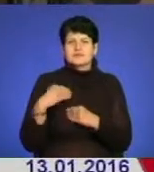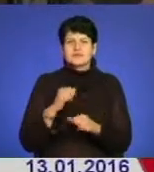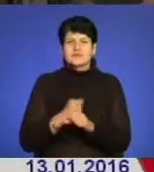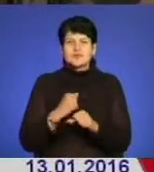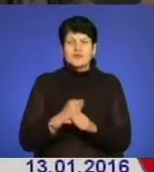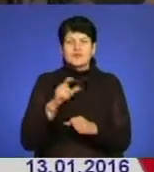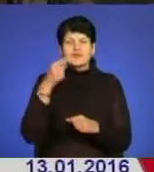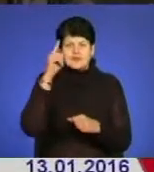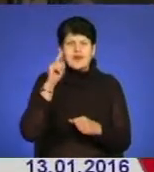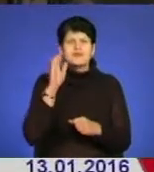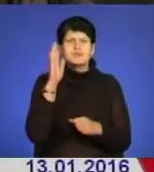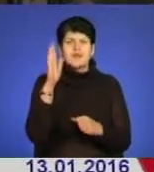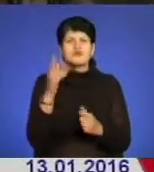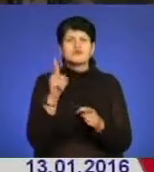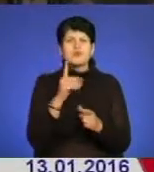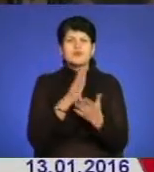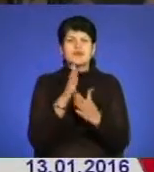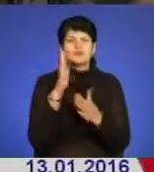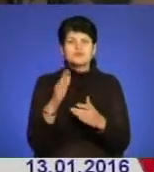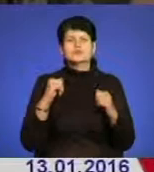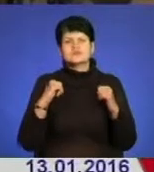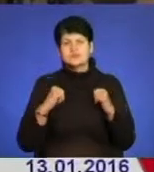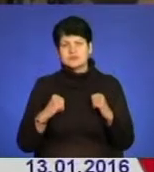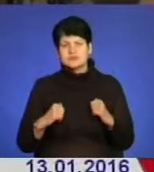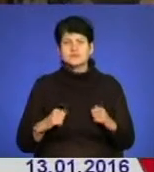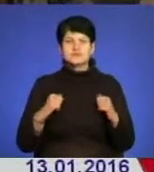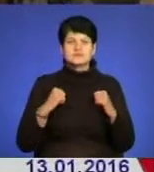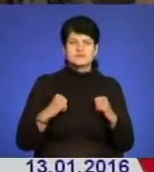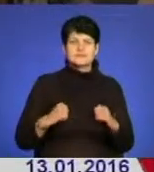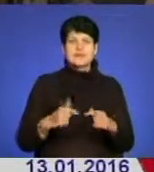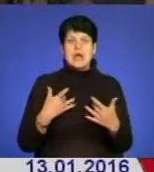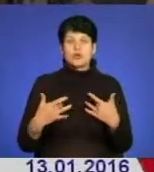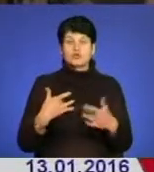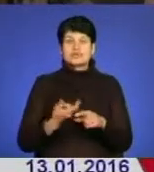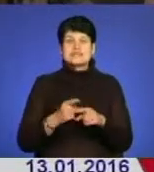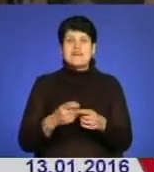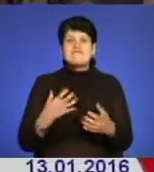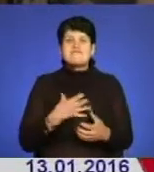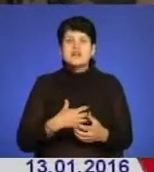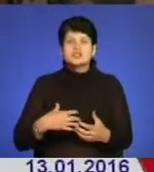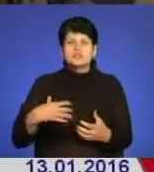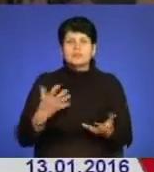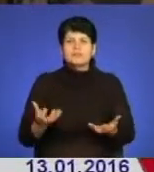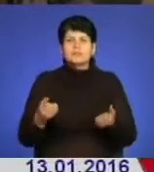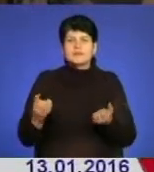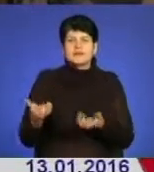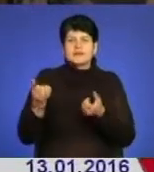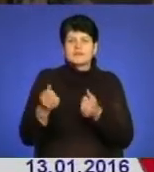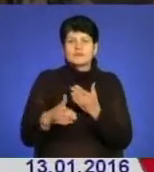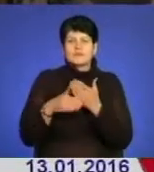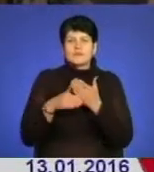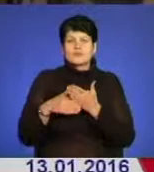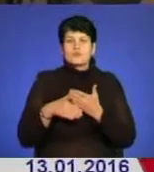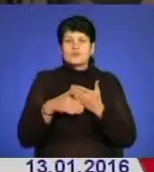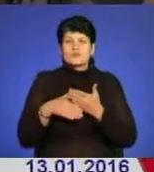знає наперед, як, що має бути, завжди такий спокійний, врівноважений. Для актори це дуже важливо – підтримка, тому що коли за колісами знаходишся, потрібна